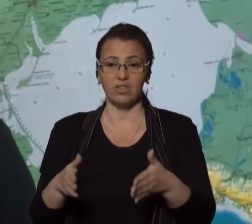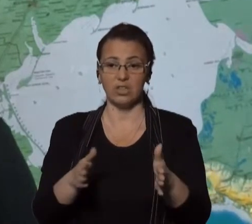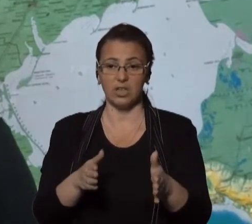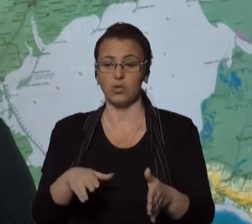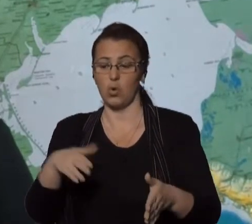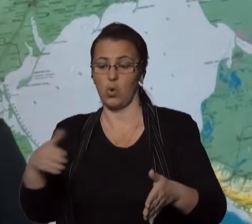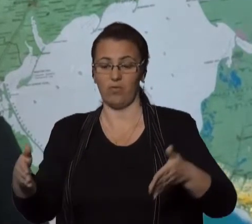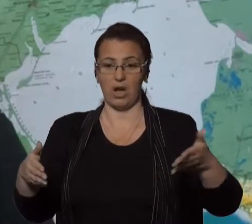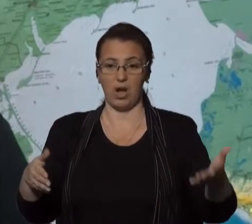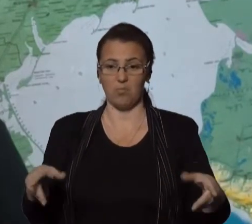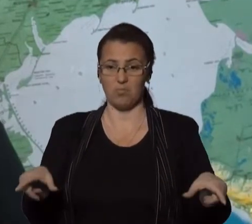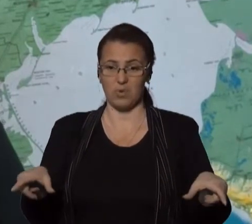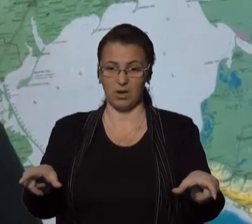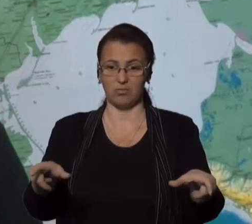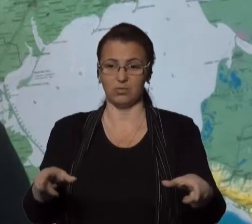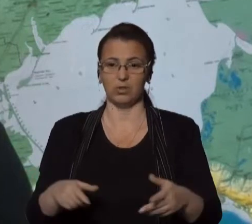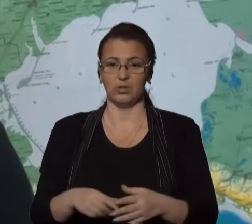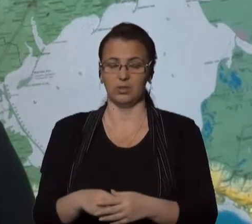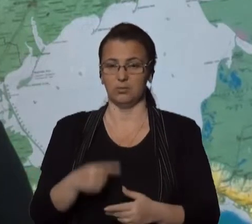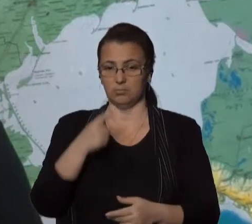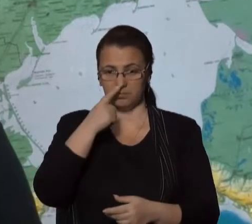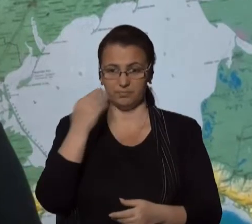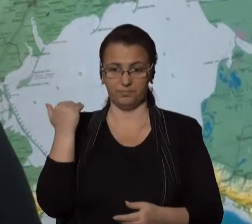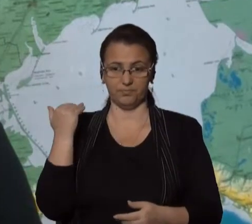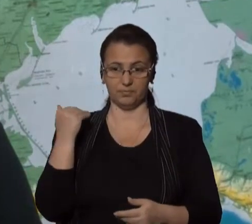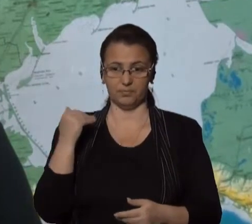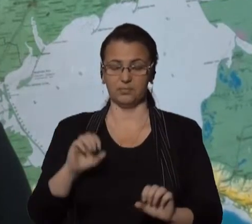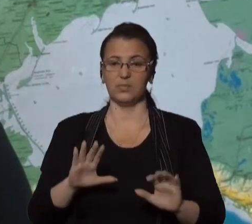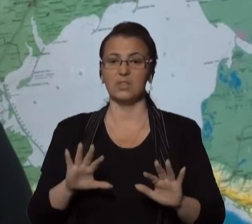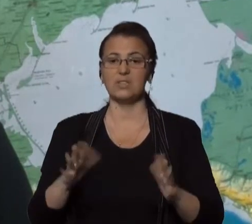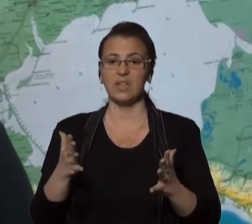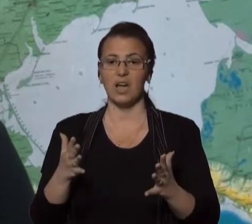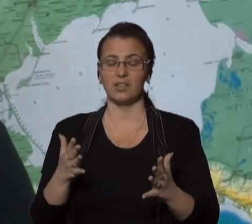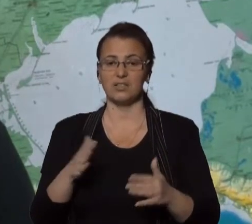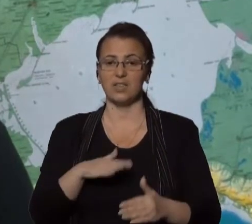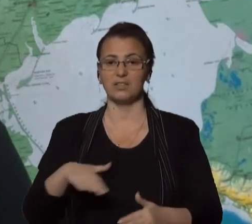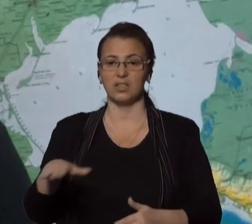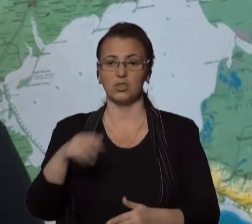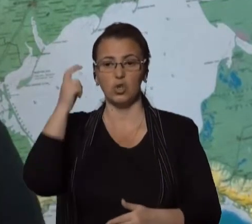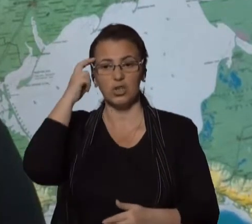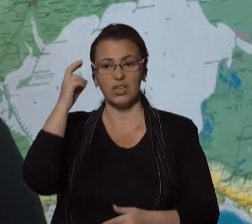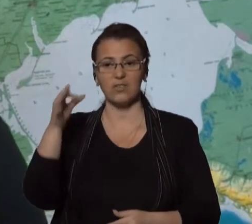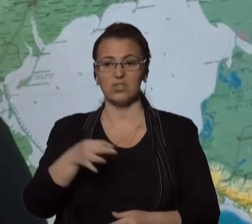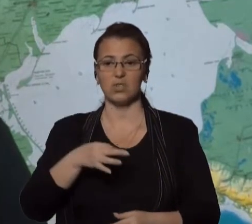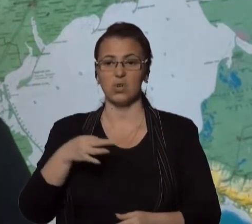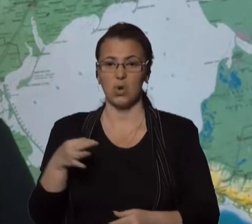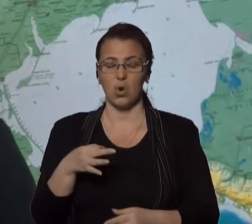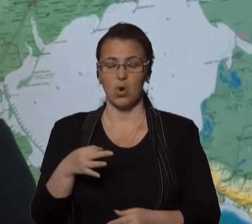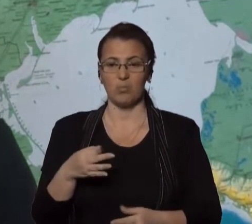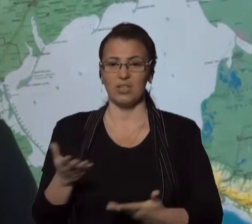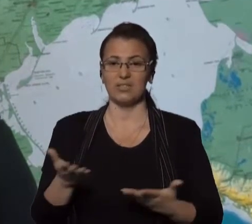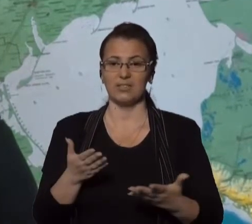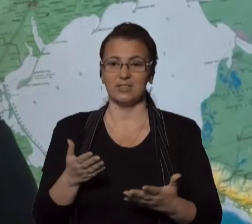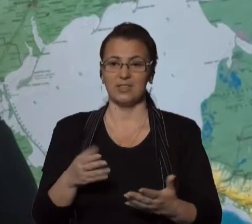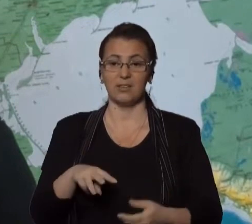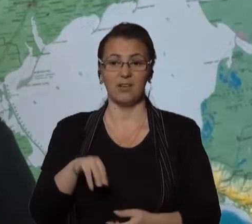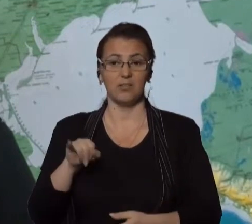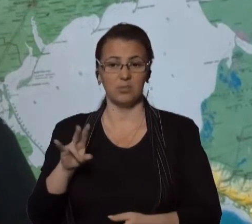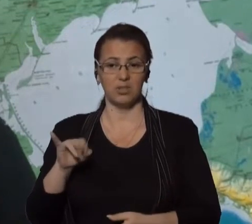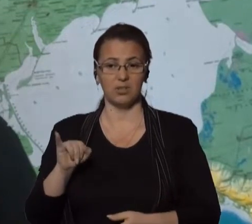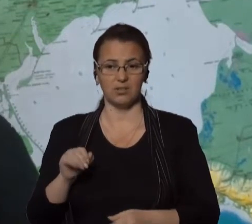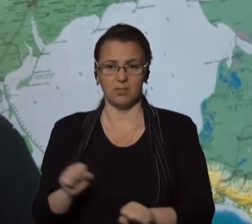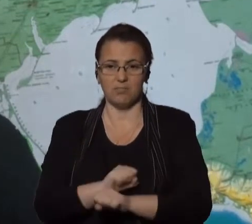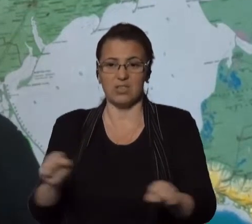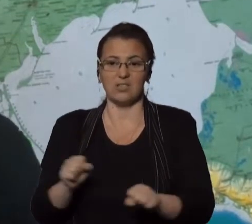збічах. Як це буквально на днях сталося вчергово на території Київської області, де на міні підірвалась